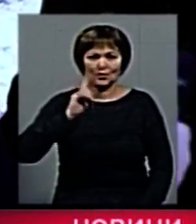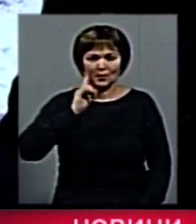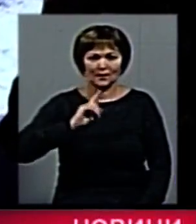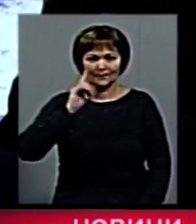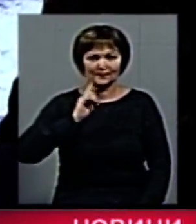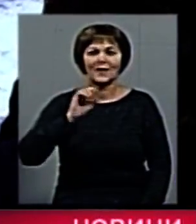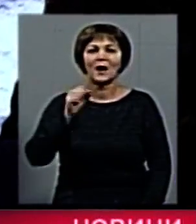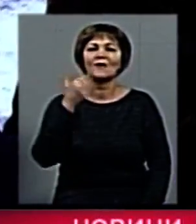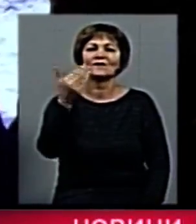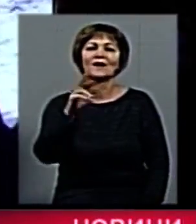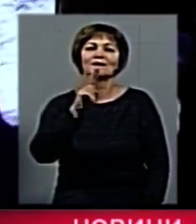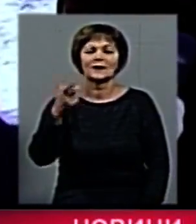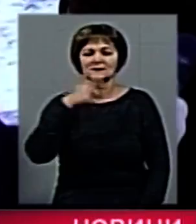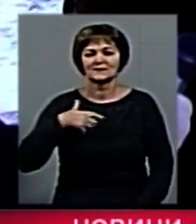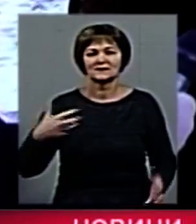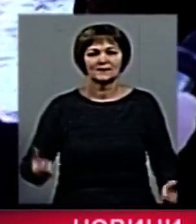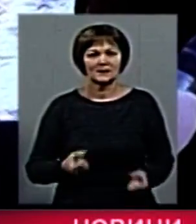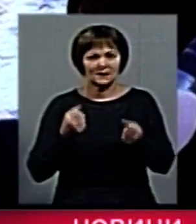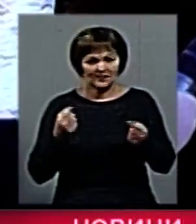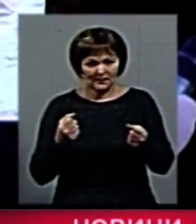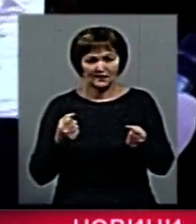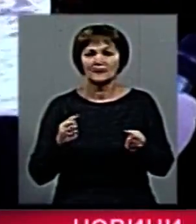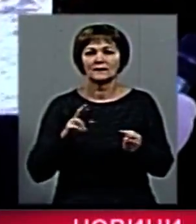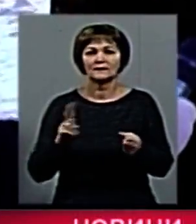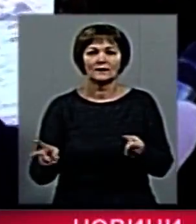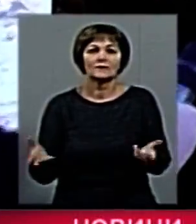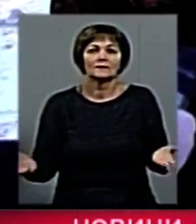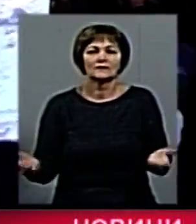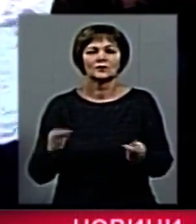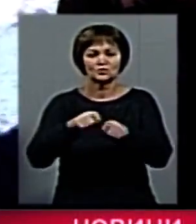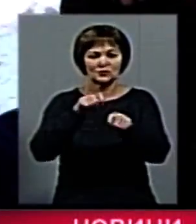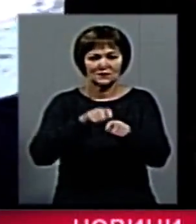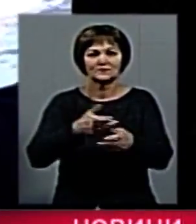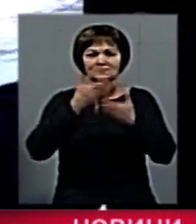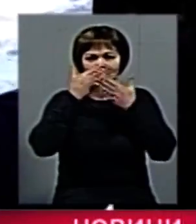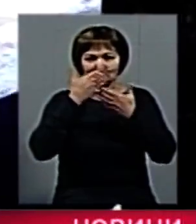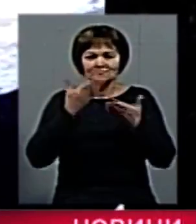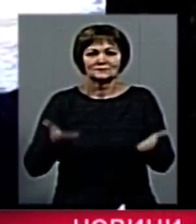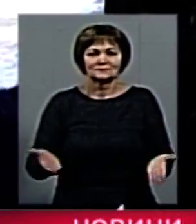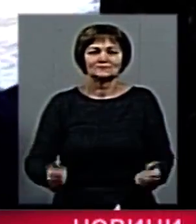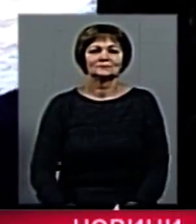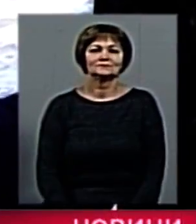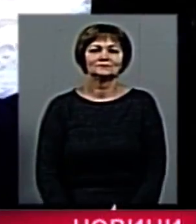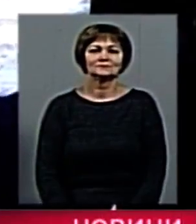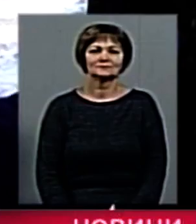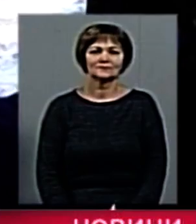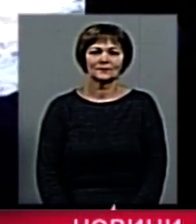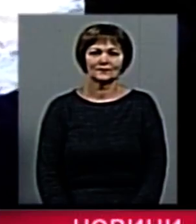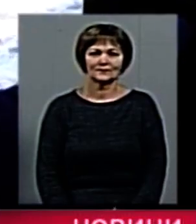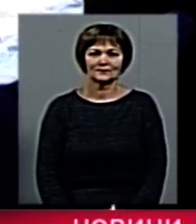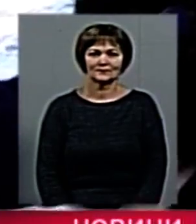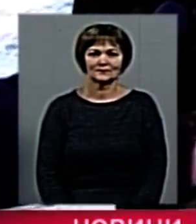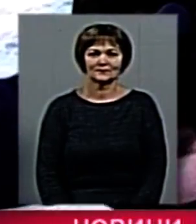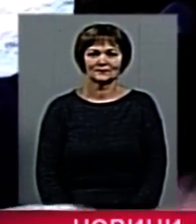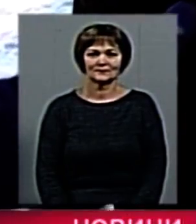А ви як рятуєтесь? Як рятуюсь? Чесник нюхаю. Так. Тільки нюхаєте?